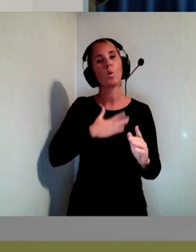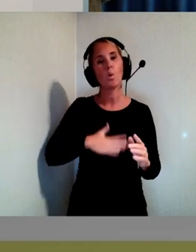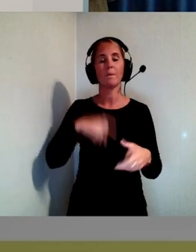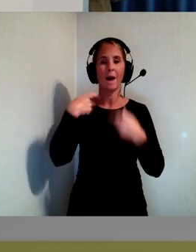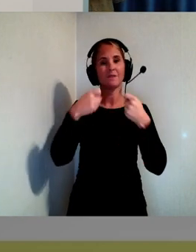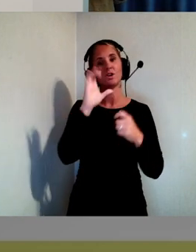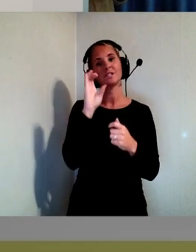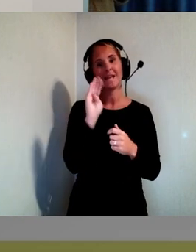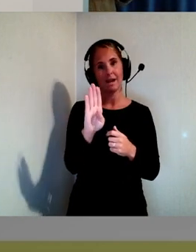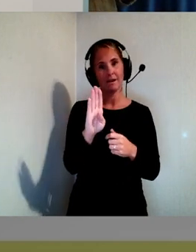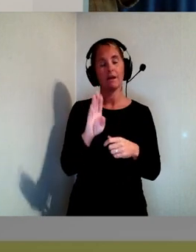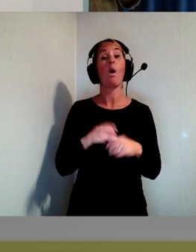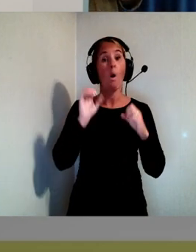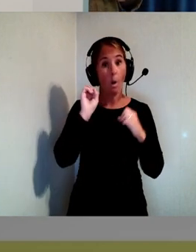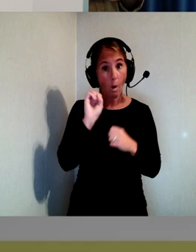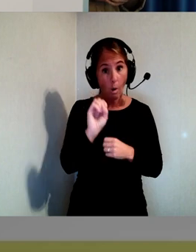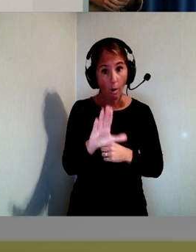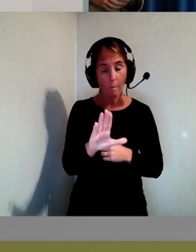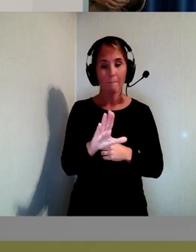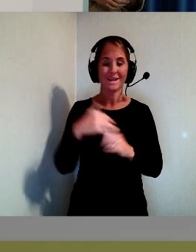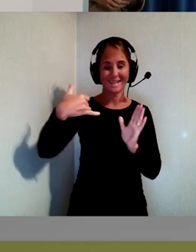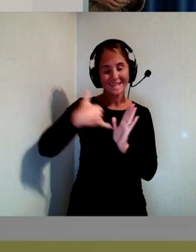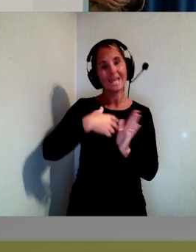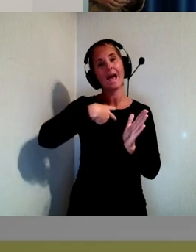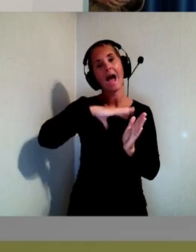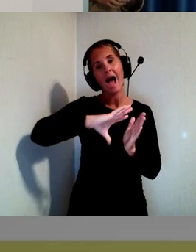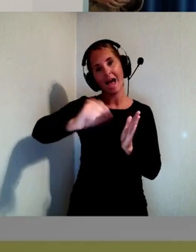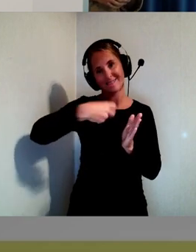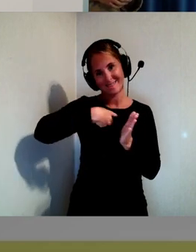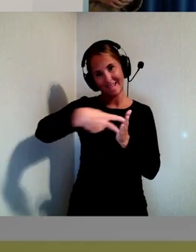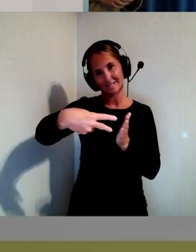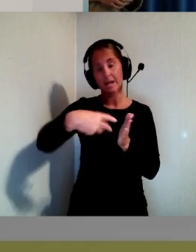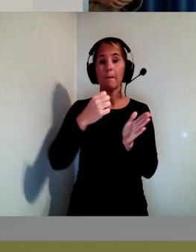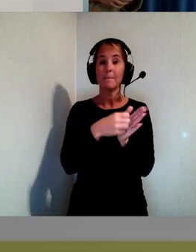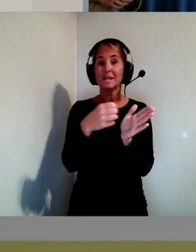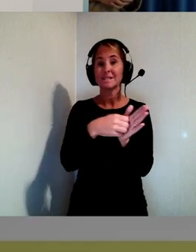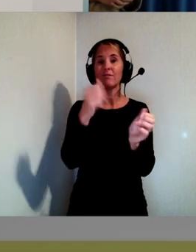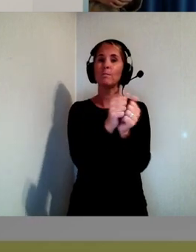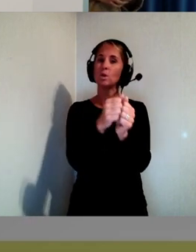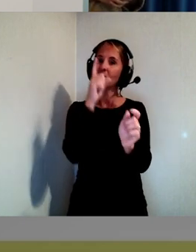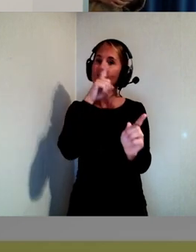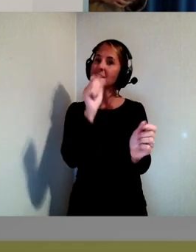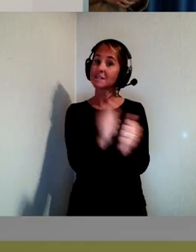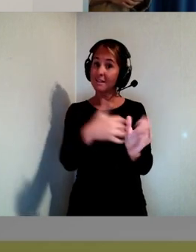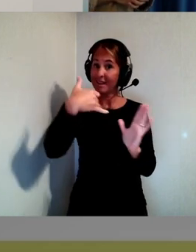så att man i allt texten beskriver produkten på fel sätt.